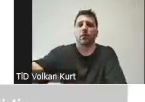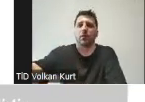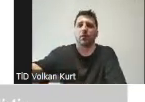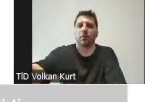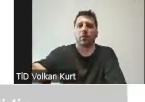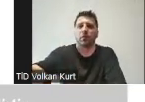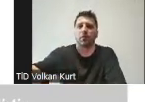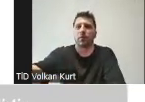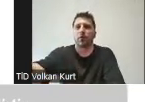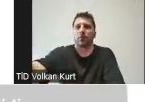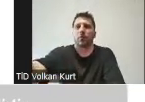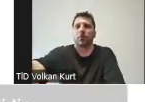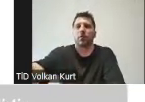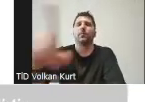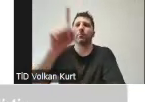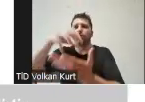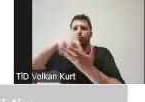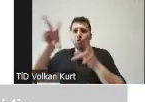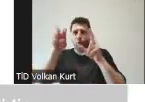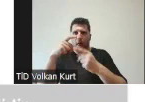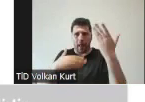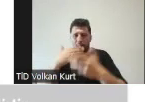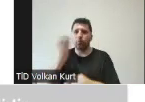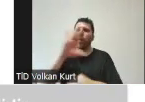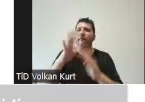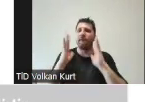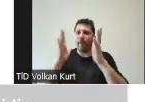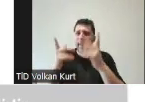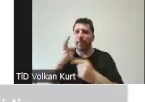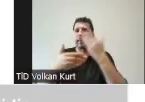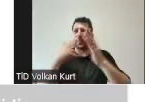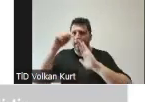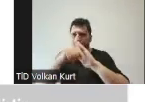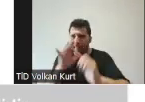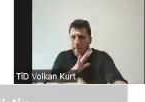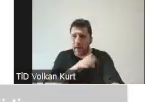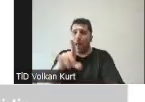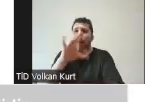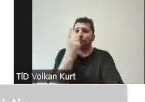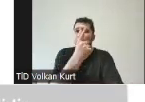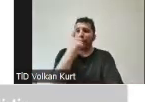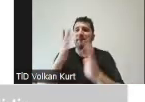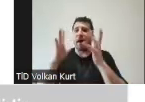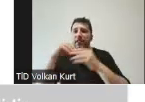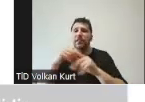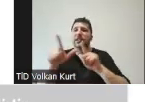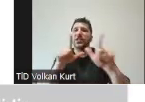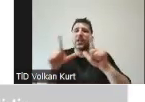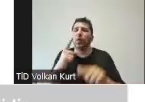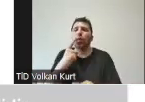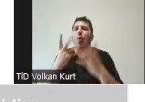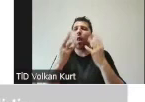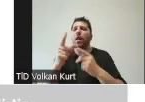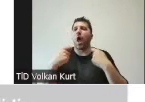soruları yanıtlayıp çalışmanızın kapsamını anlattınız. Daha sonra faaliyetlerini detaylandırdınız. Her bir faaliyet için ihtiyacınız olan